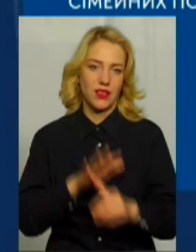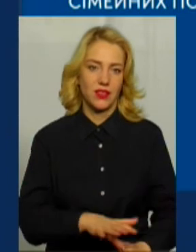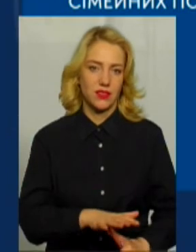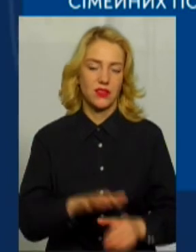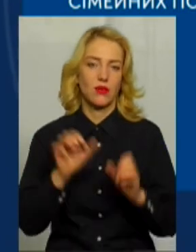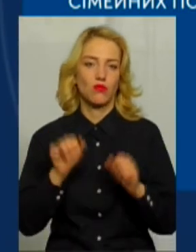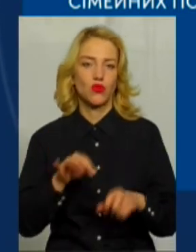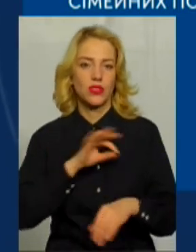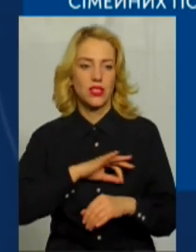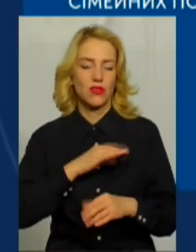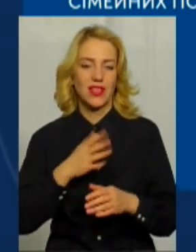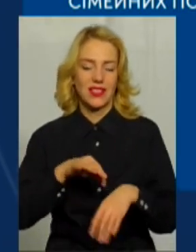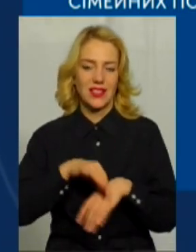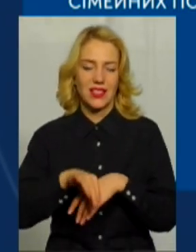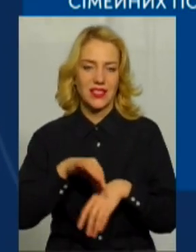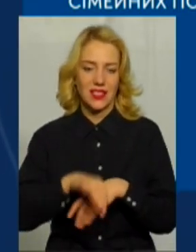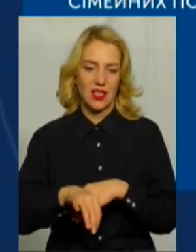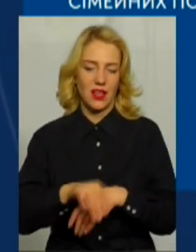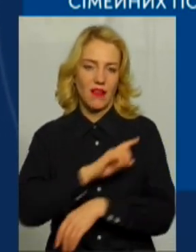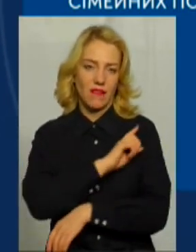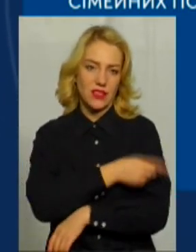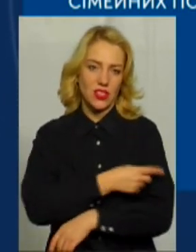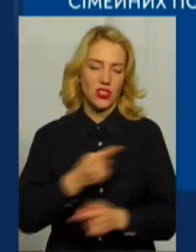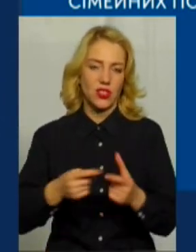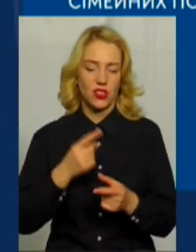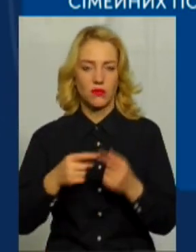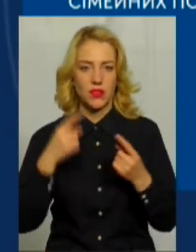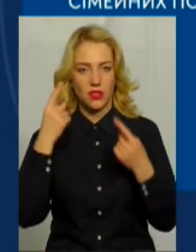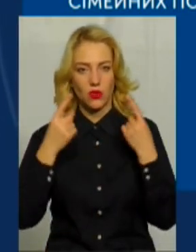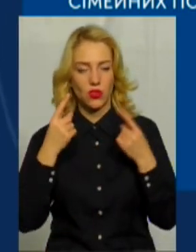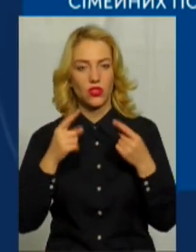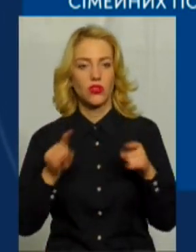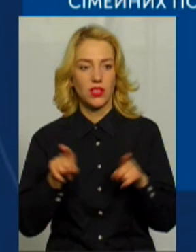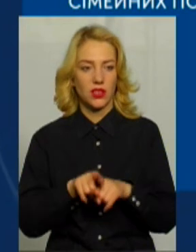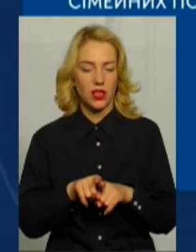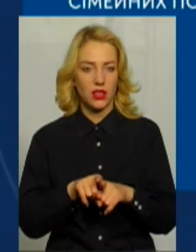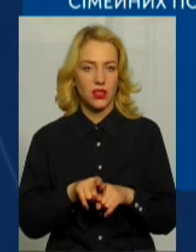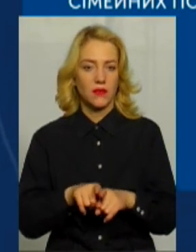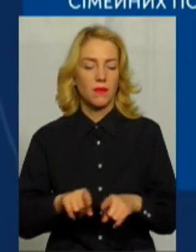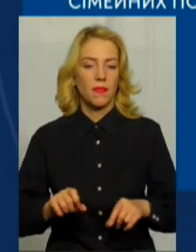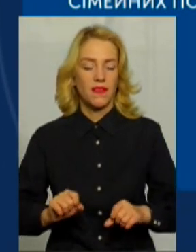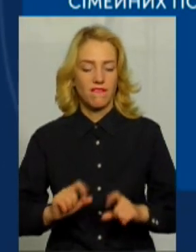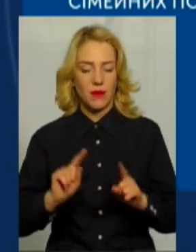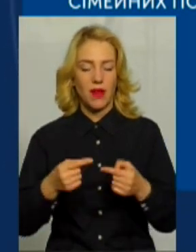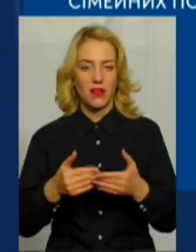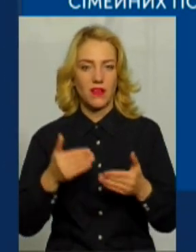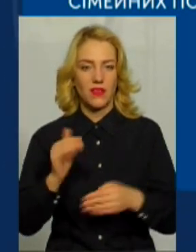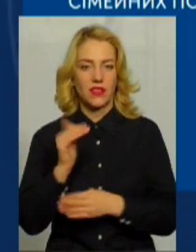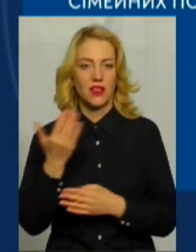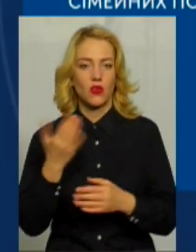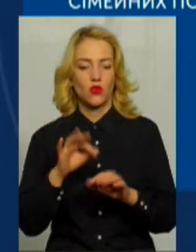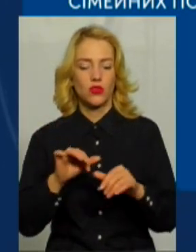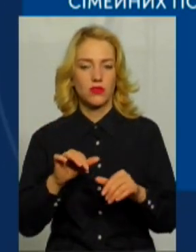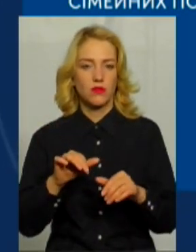якесь насилля фізичне чи психологічне. І таким чином вимагати від дитини якоїсь моделі поведінки.